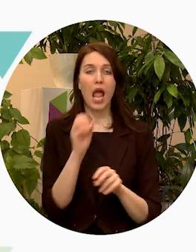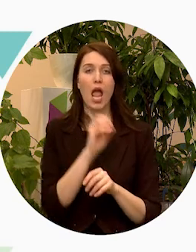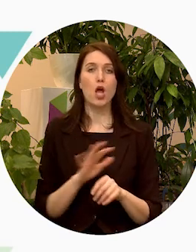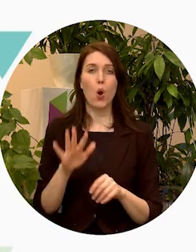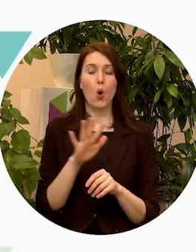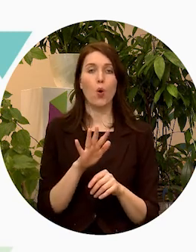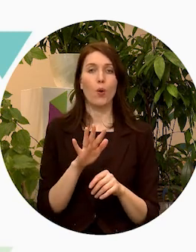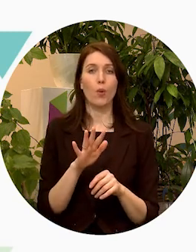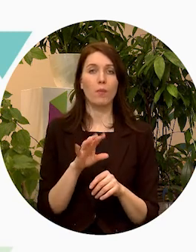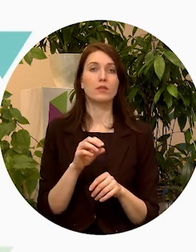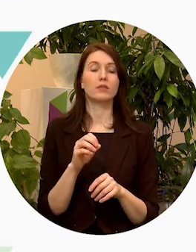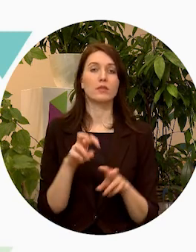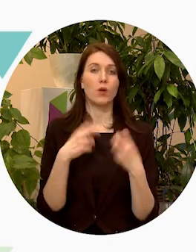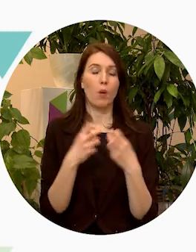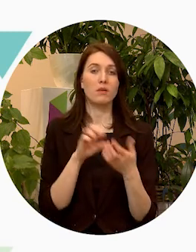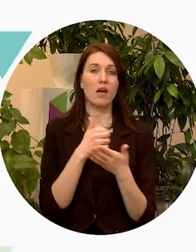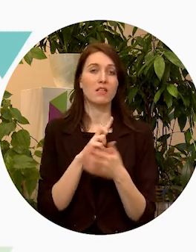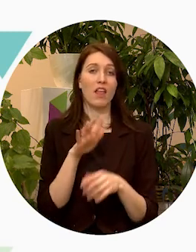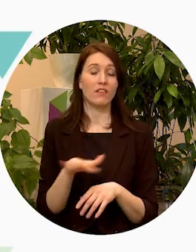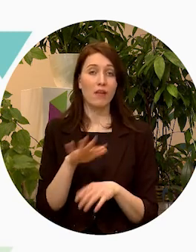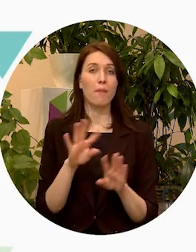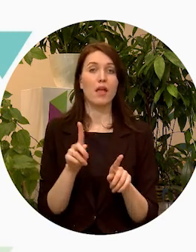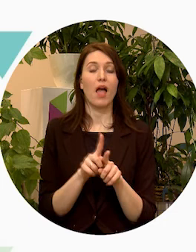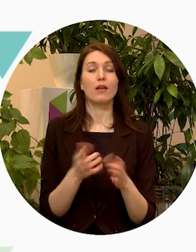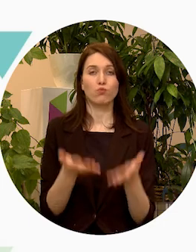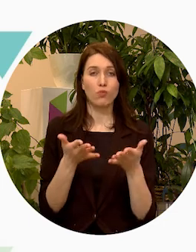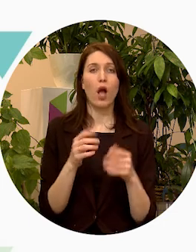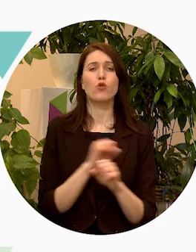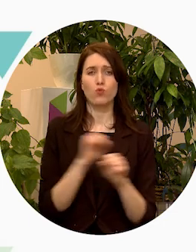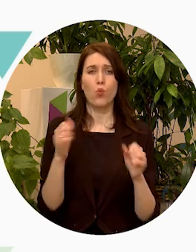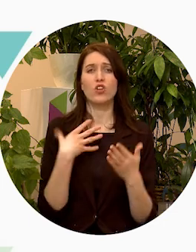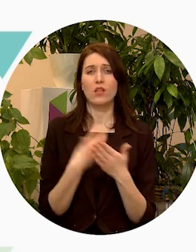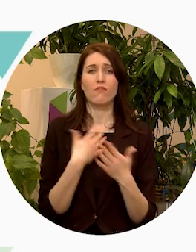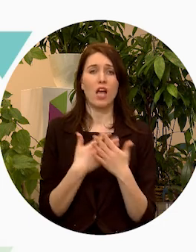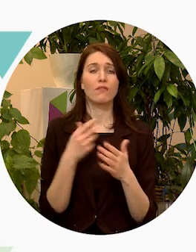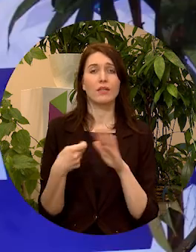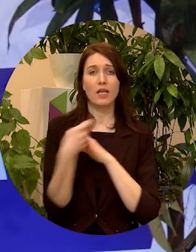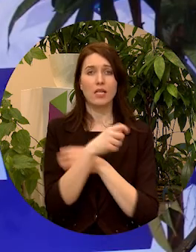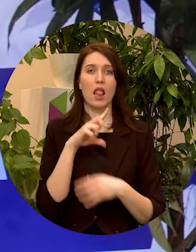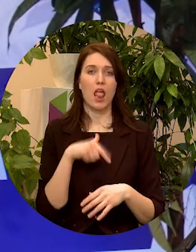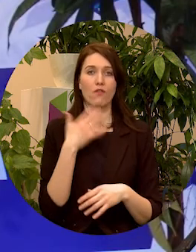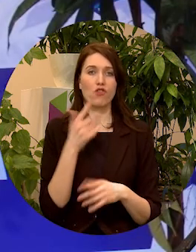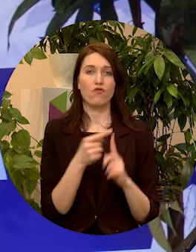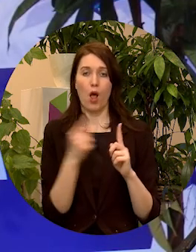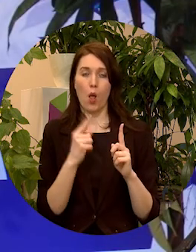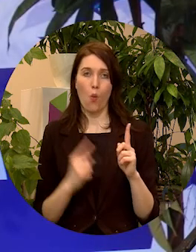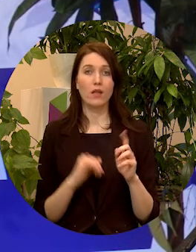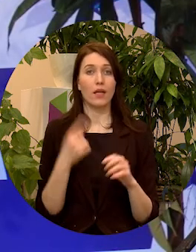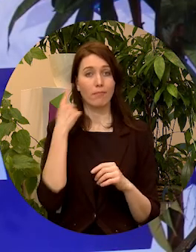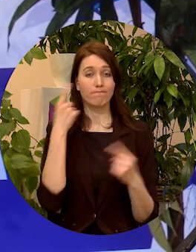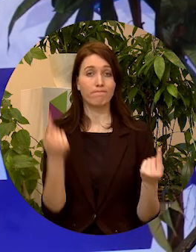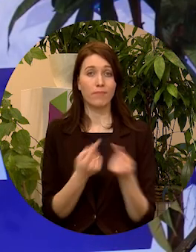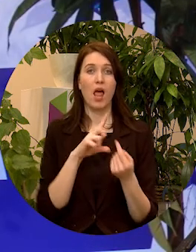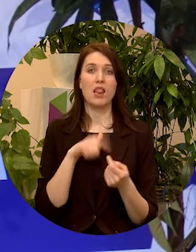Latvijas pārstāvis, bet gribu vēl akcentēt, ka jūs droši savas aktivitātes var sniegt Latviešu valodā, ja tās ir domātas